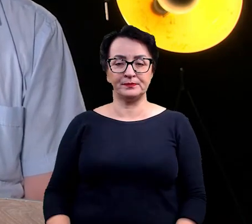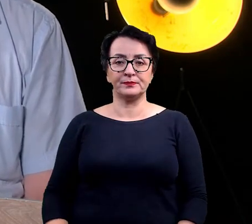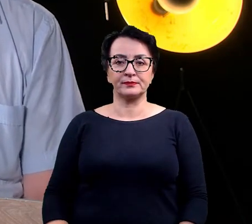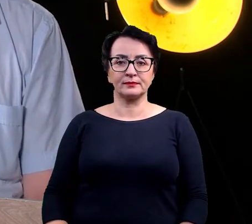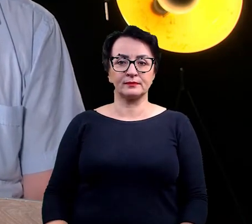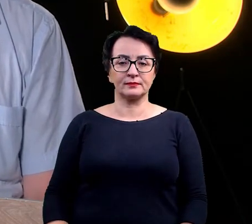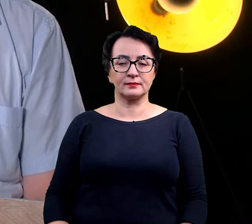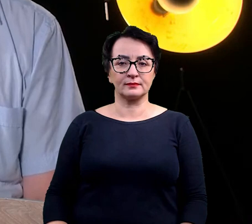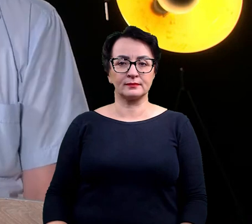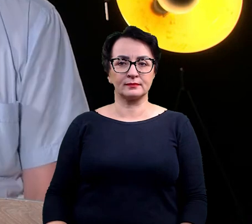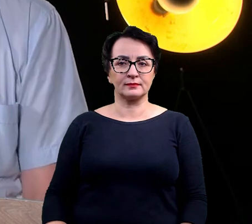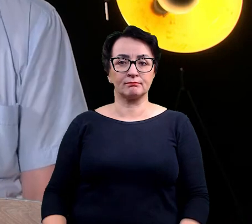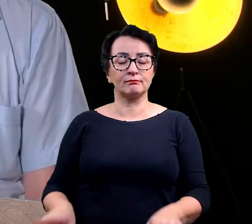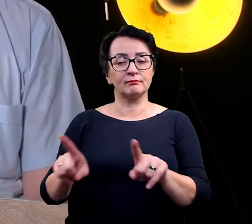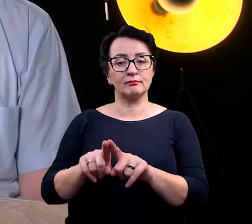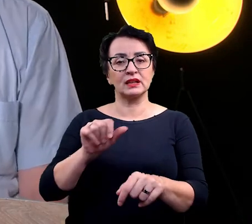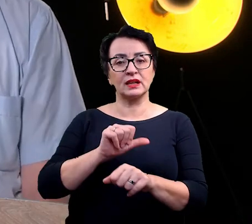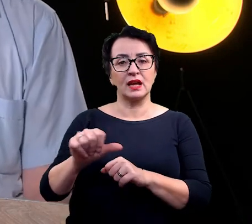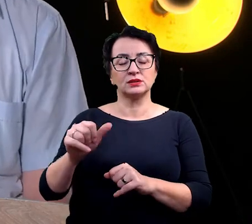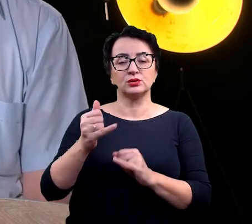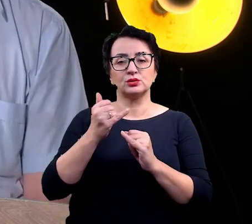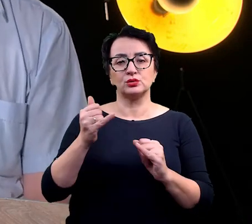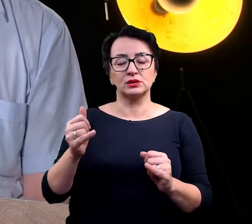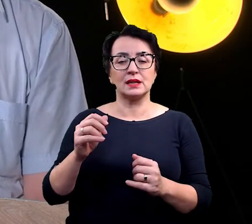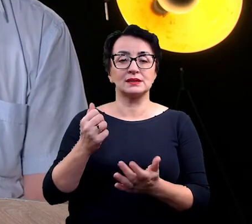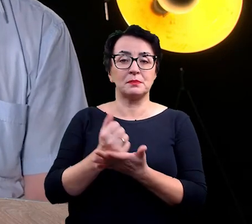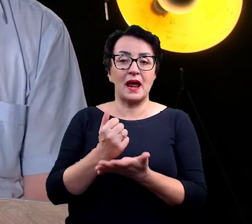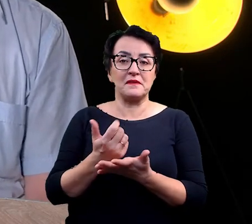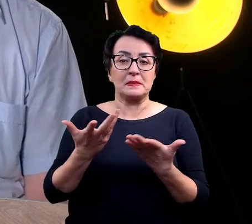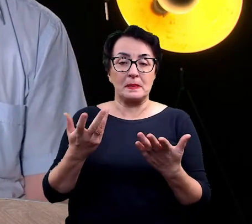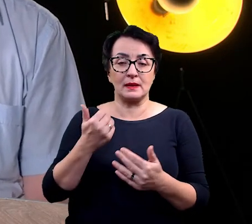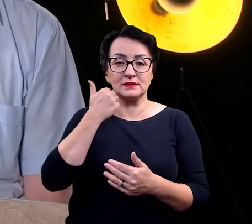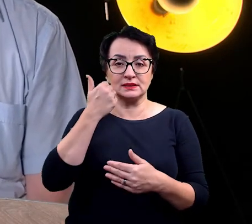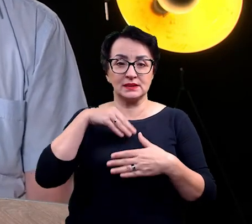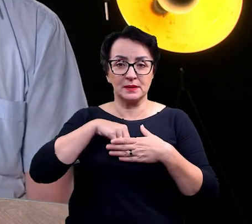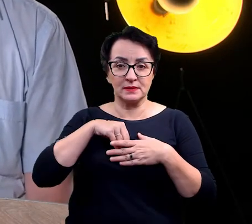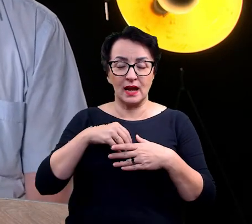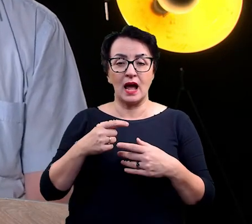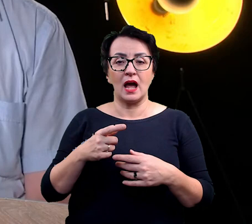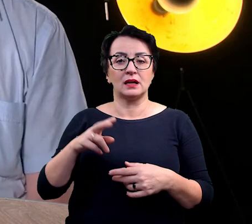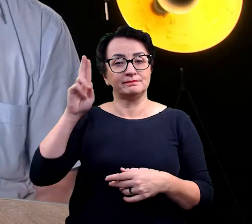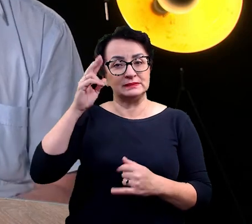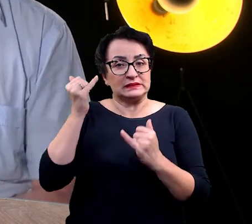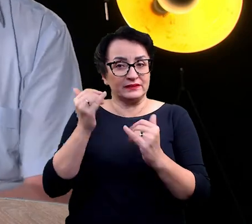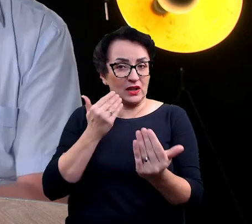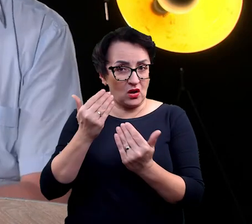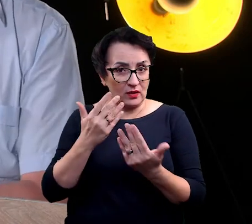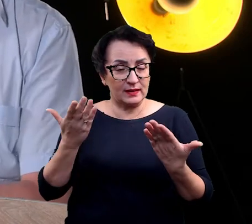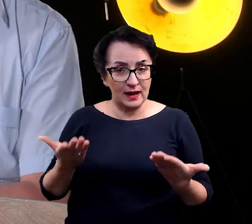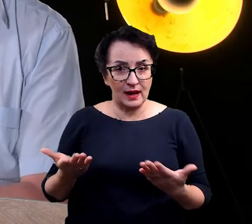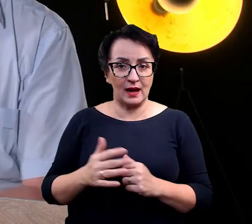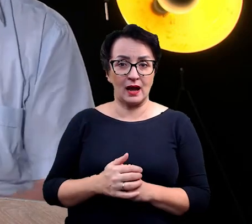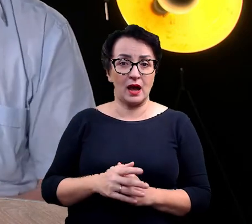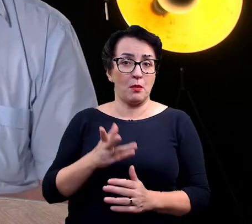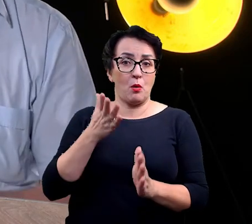Są też różne sprawy i może powiedzieć intymne, które na tej surce się inaczej załatwia. No bo nie można po prostu pójść